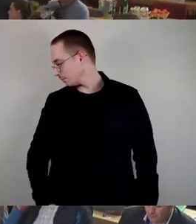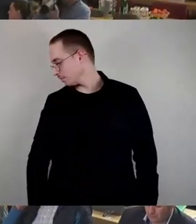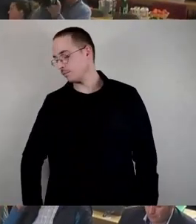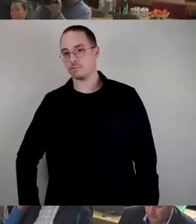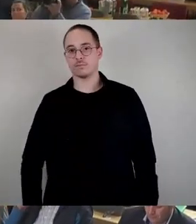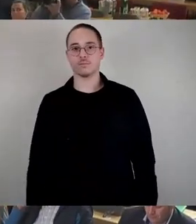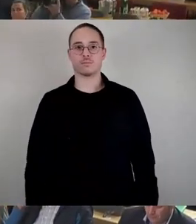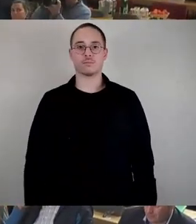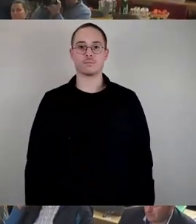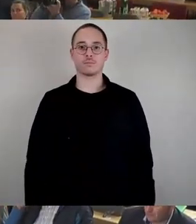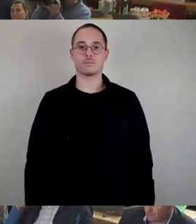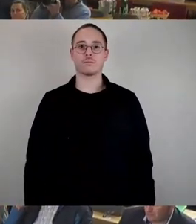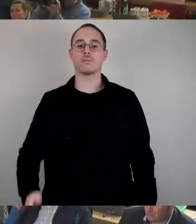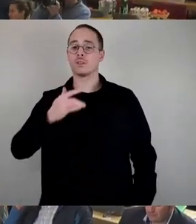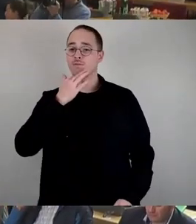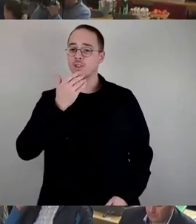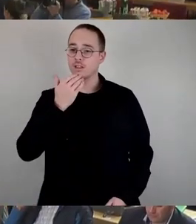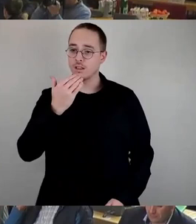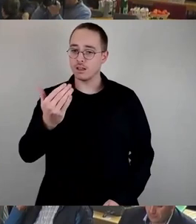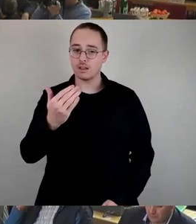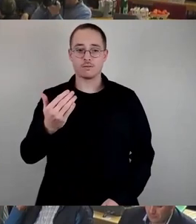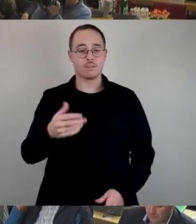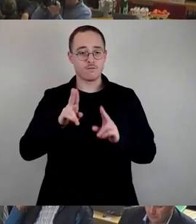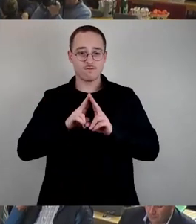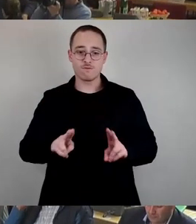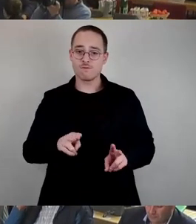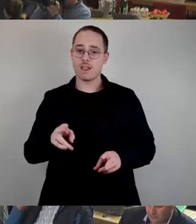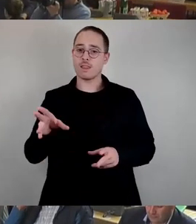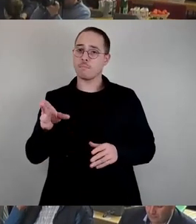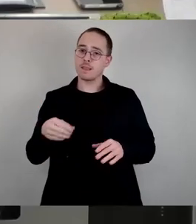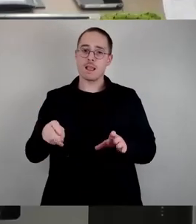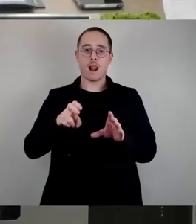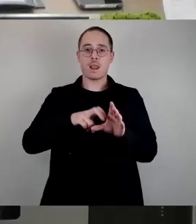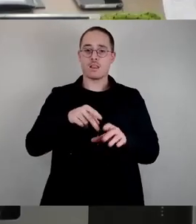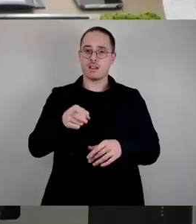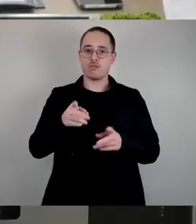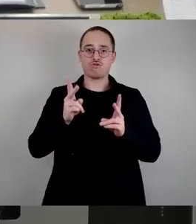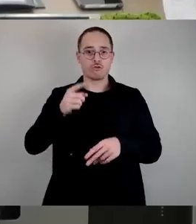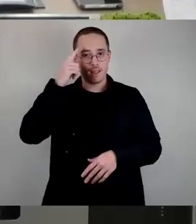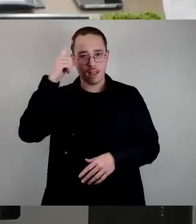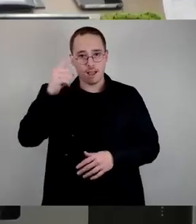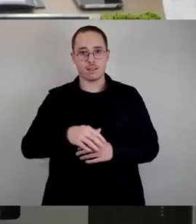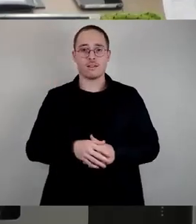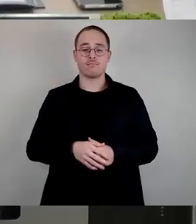Vielen Dank. Verehrte Mitglieder des Stadtrats, sehr geehrter Herr